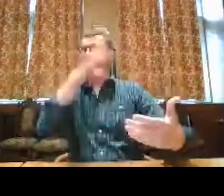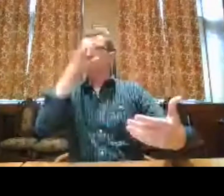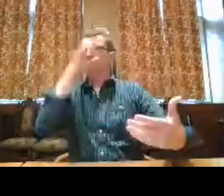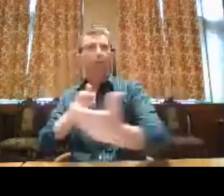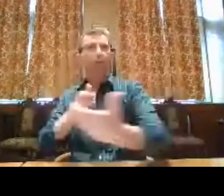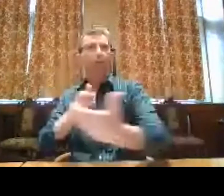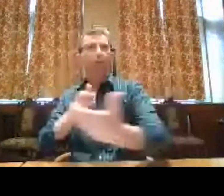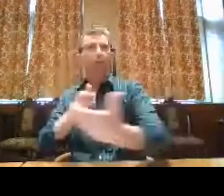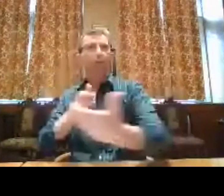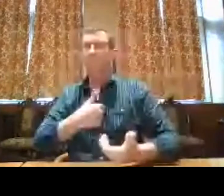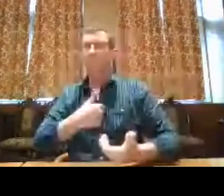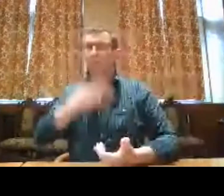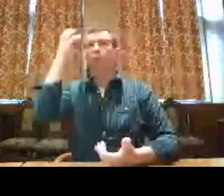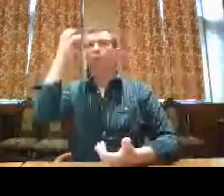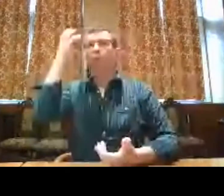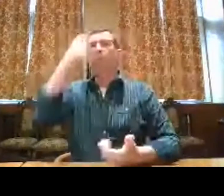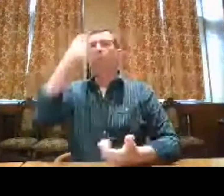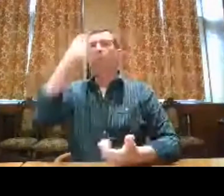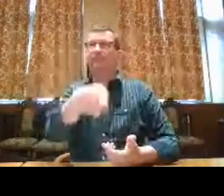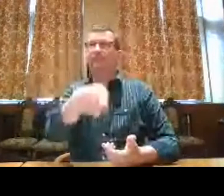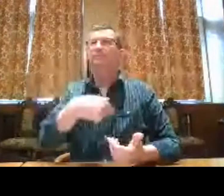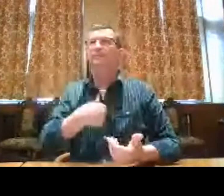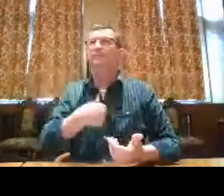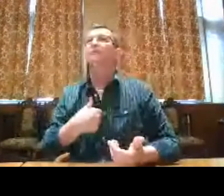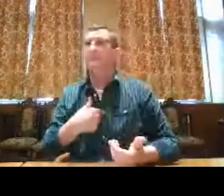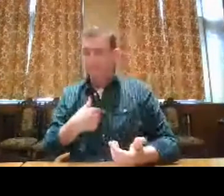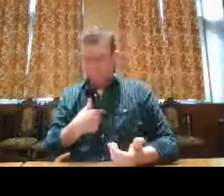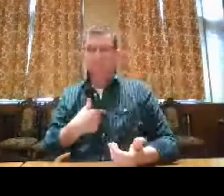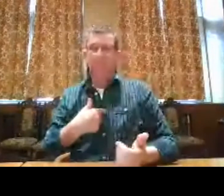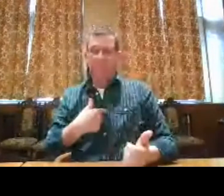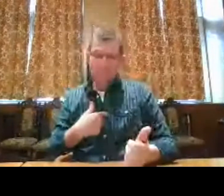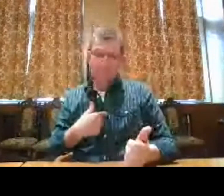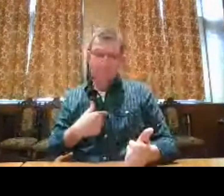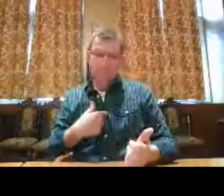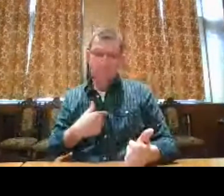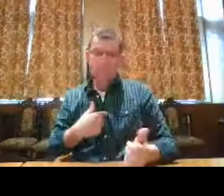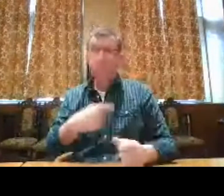de teksten kan begrijpen, alles wat ik bezoek kan begrijpen. Dat is echt een droom van mij.